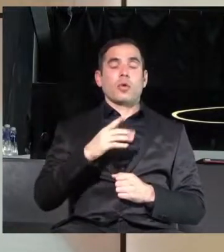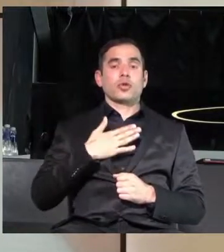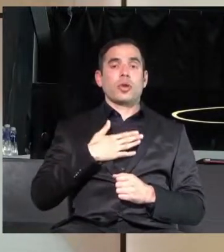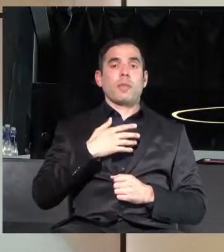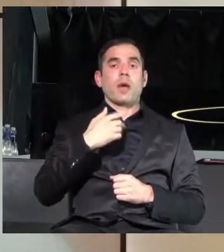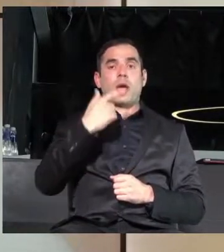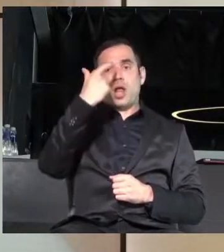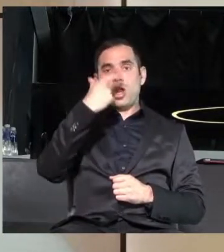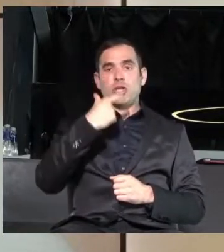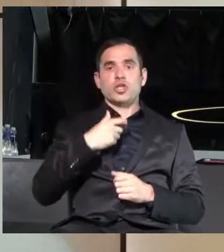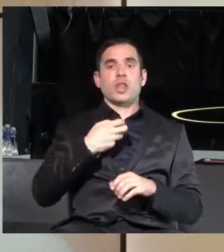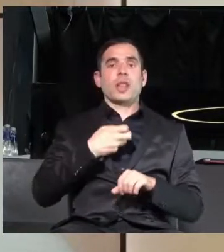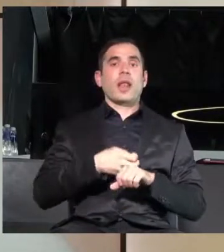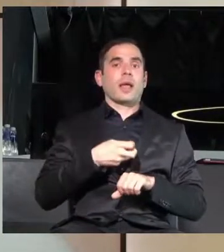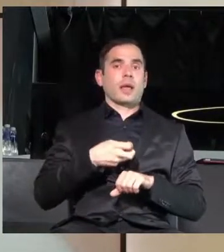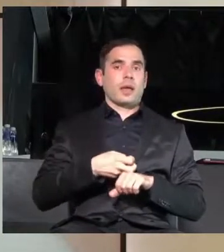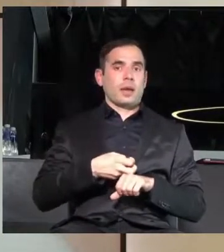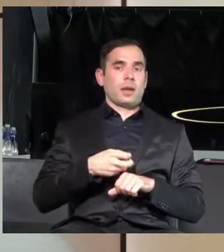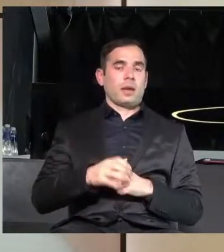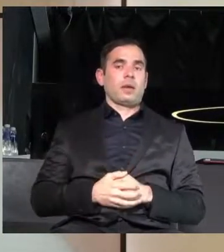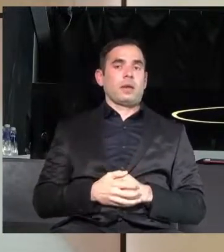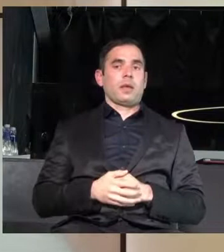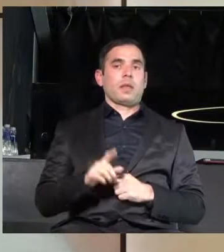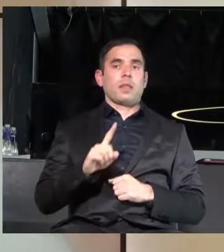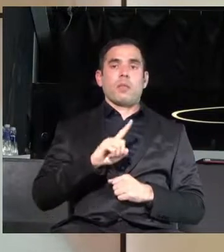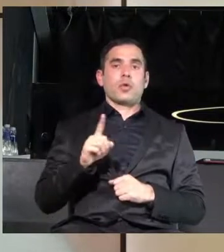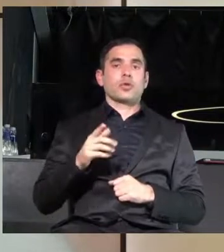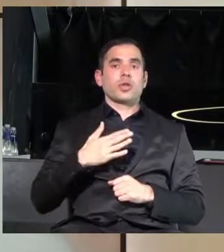лекар. Не може да...